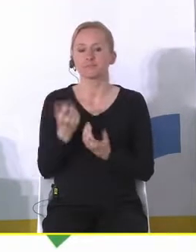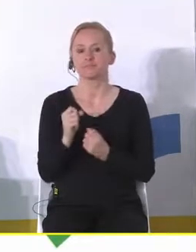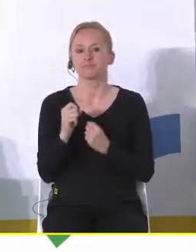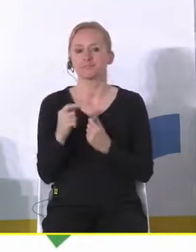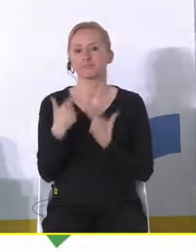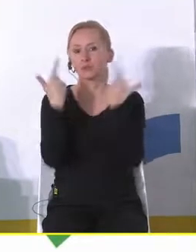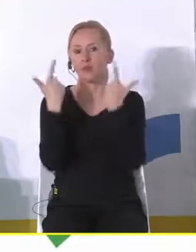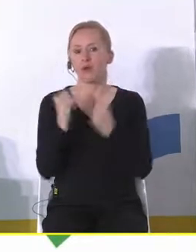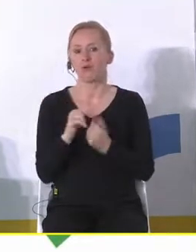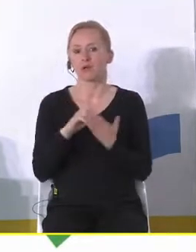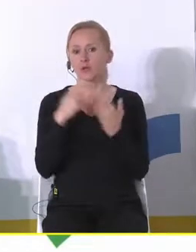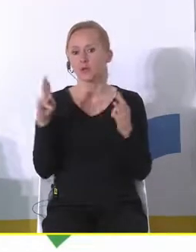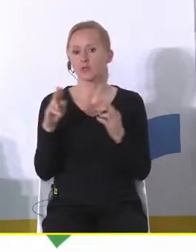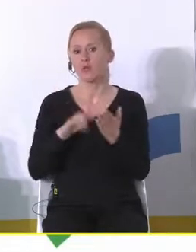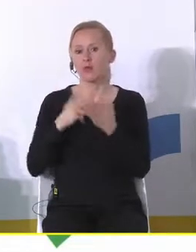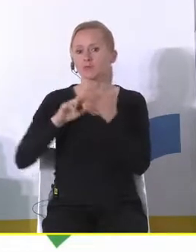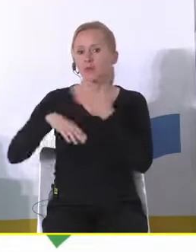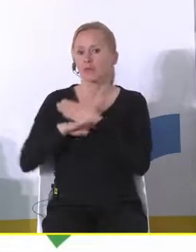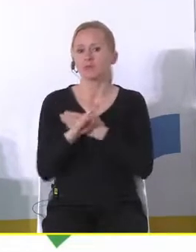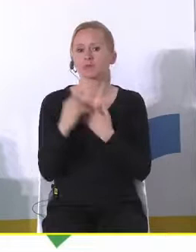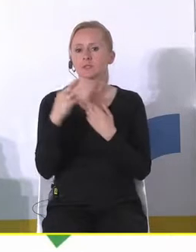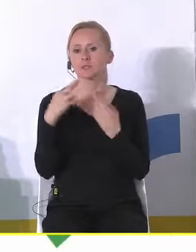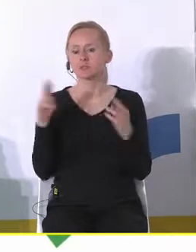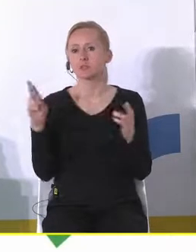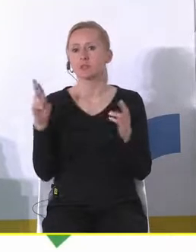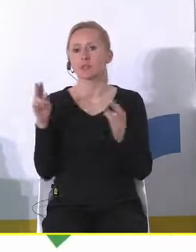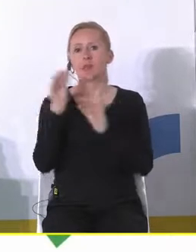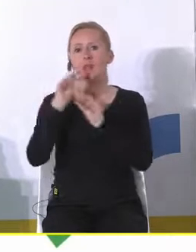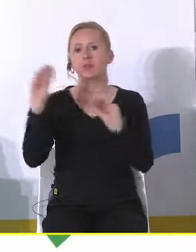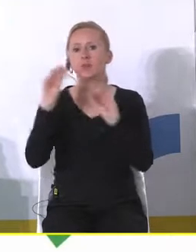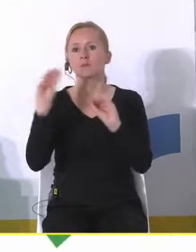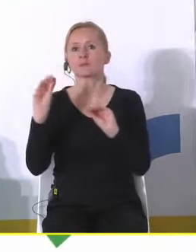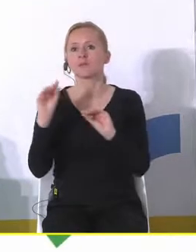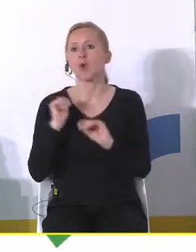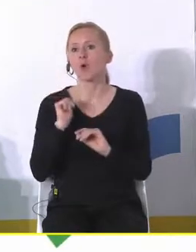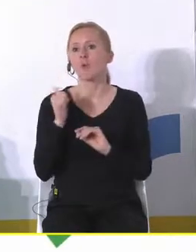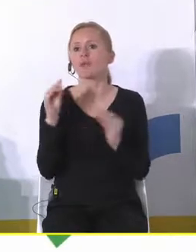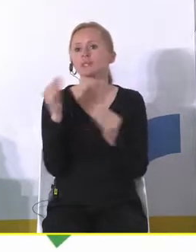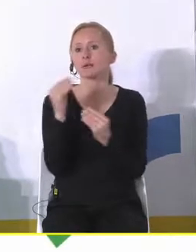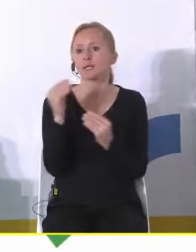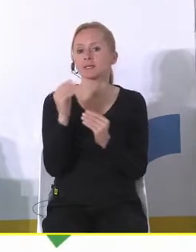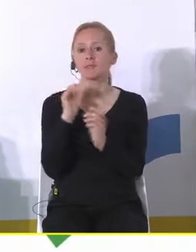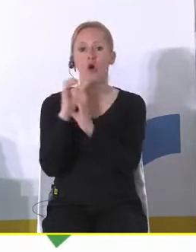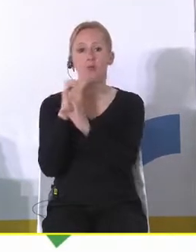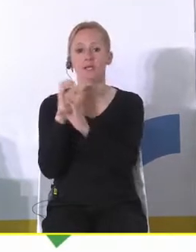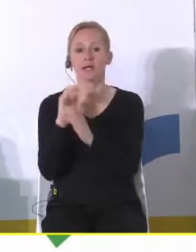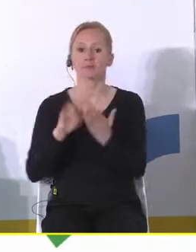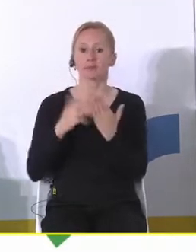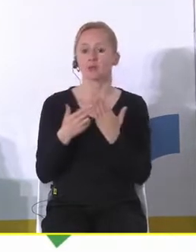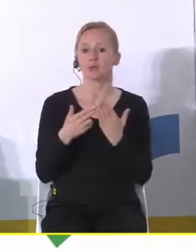wychodzeniu z edukowaniem w kompetencjach miękkich w komunikacji a